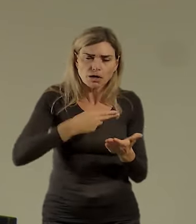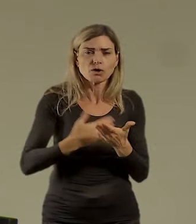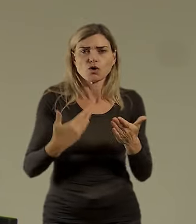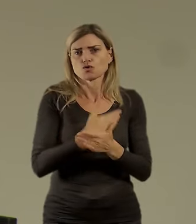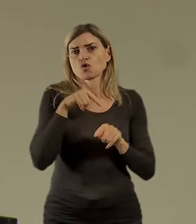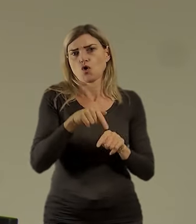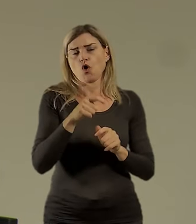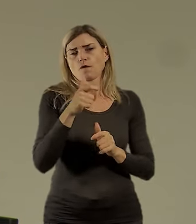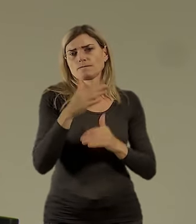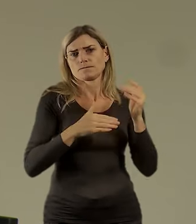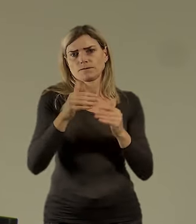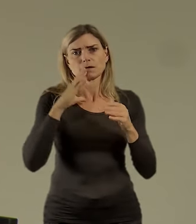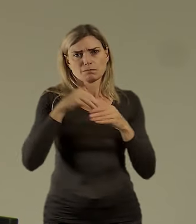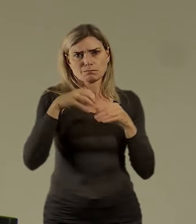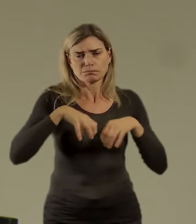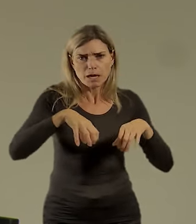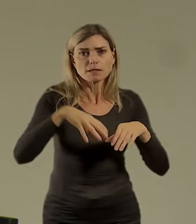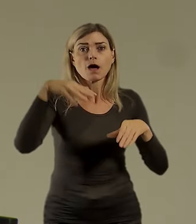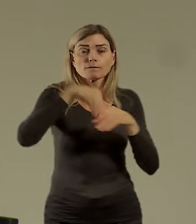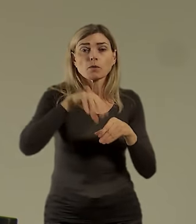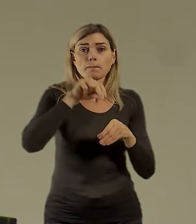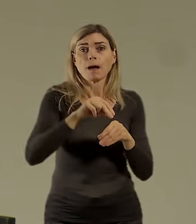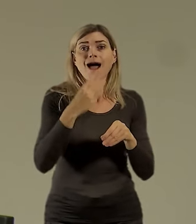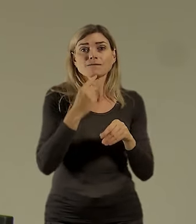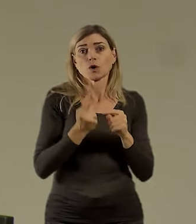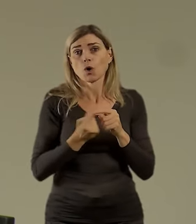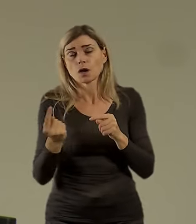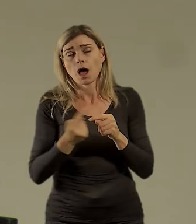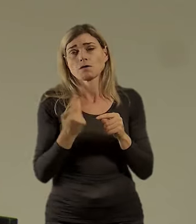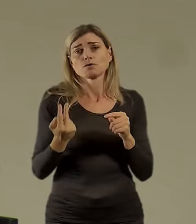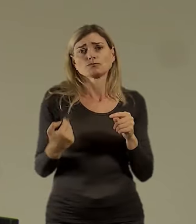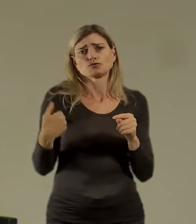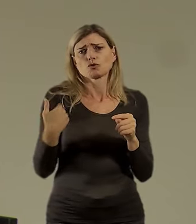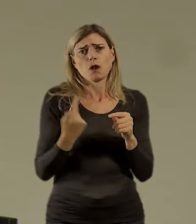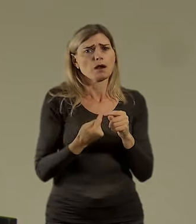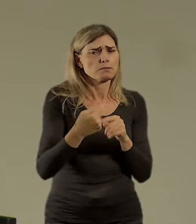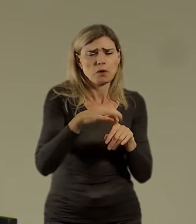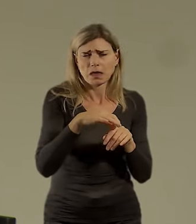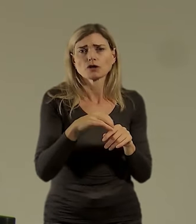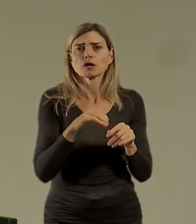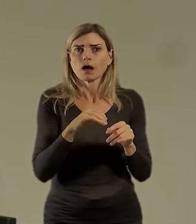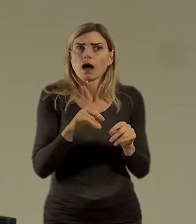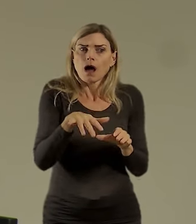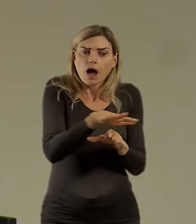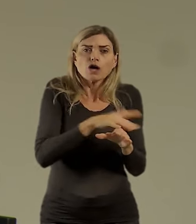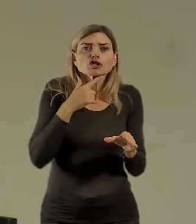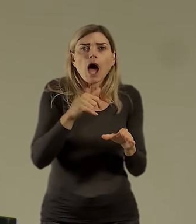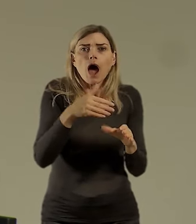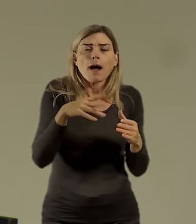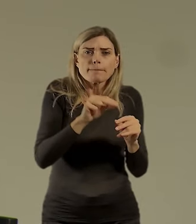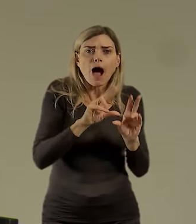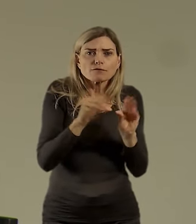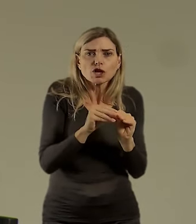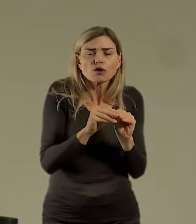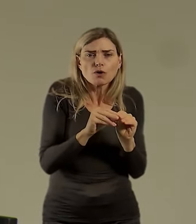Ostatně to vždycky říká Honza Jehlík. Zdenčen učitel. Čtvrť to je těch 15 minut. To je ta čtvrť. To je